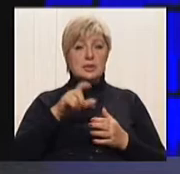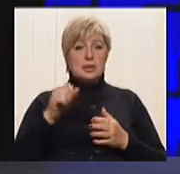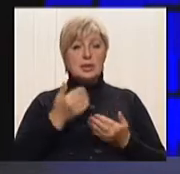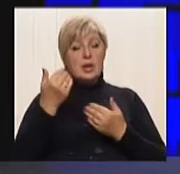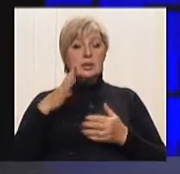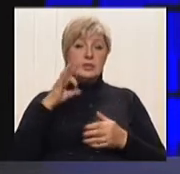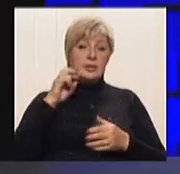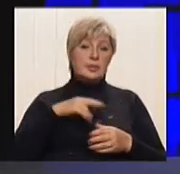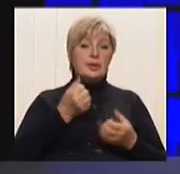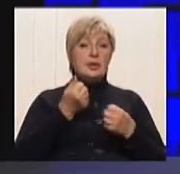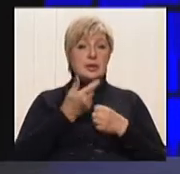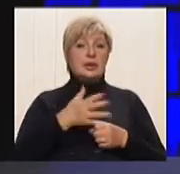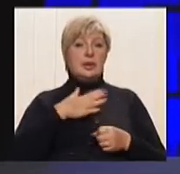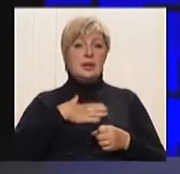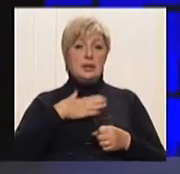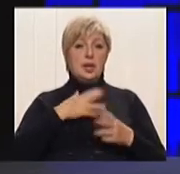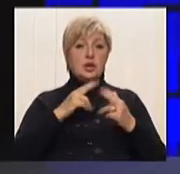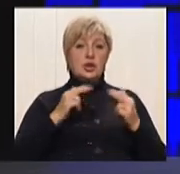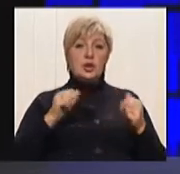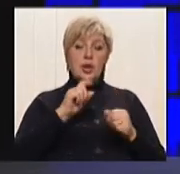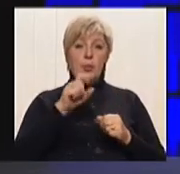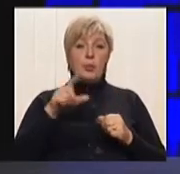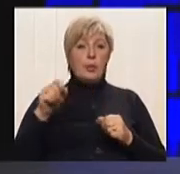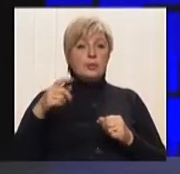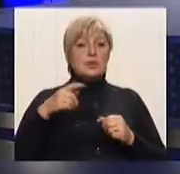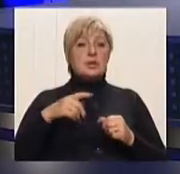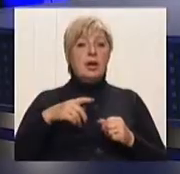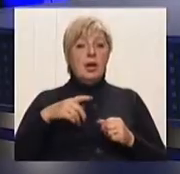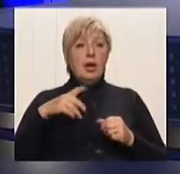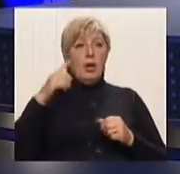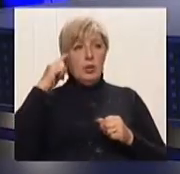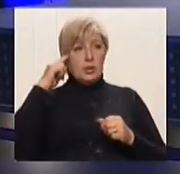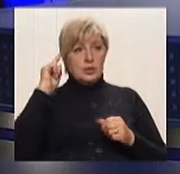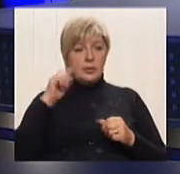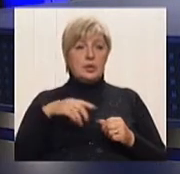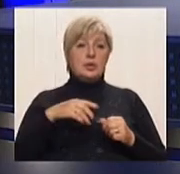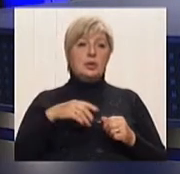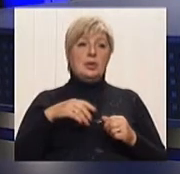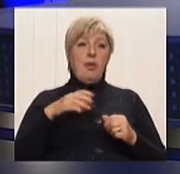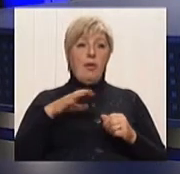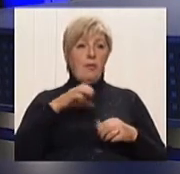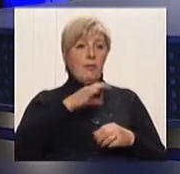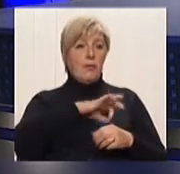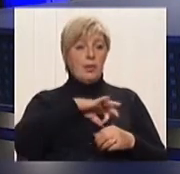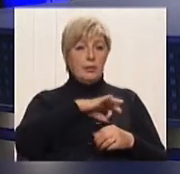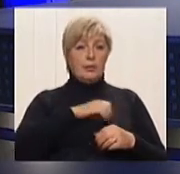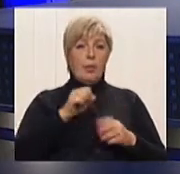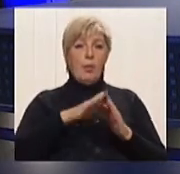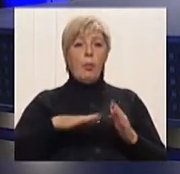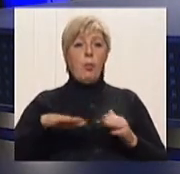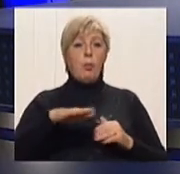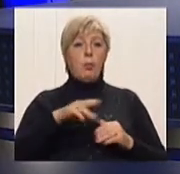наскільки наші дніпровці освідченими є саме в правовому полі? К сожалению,